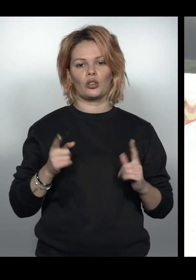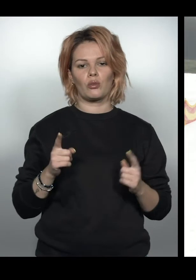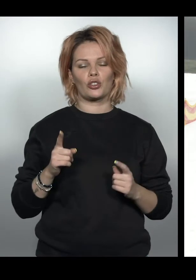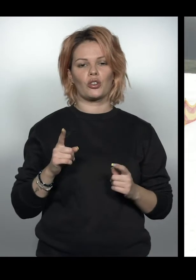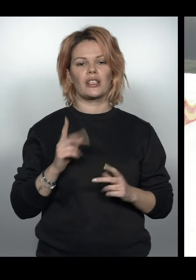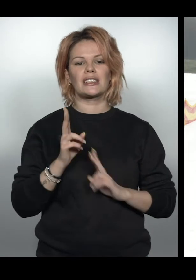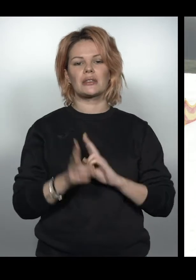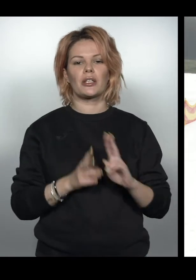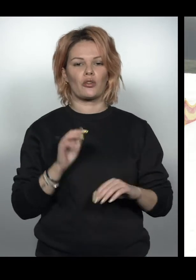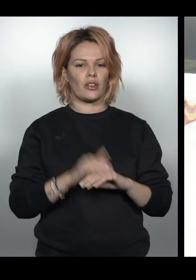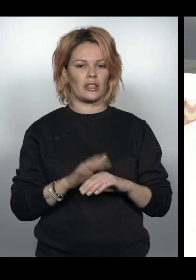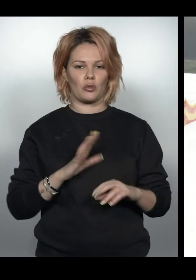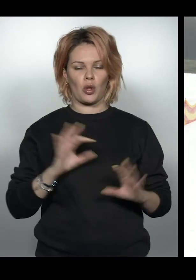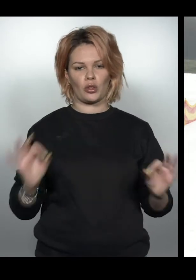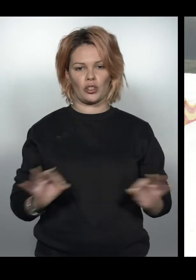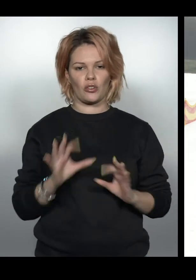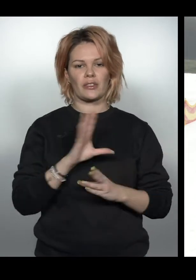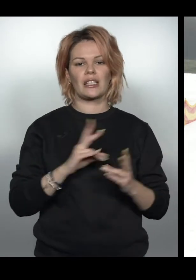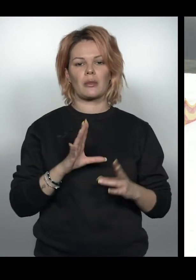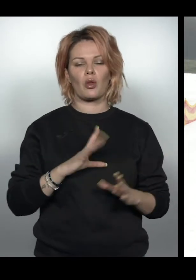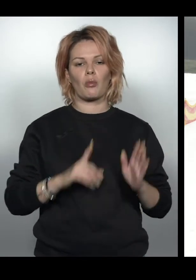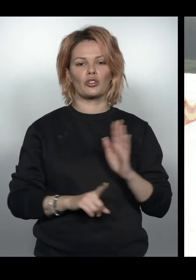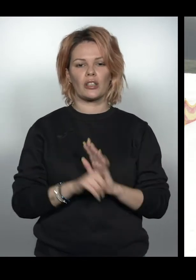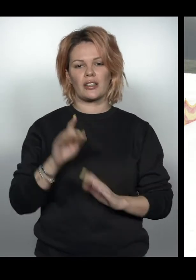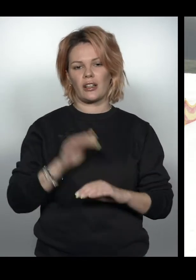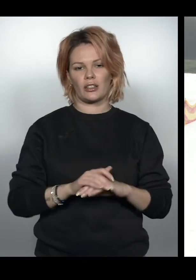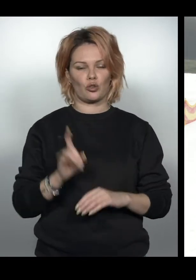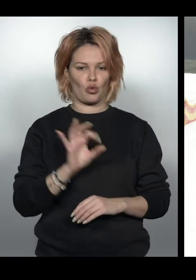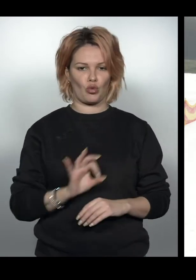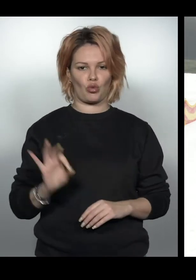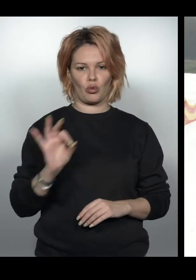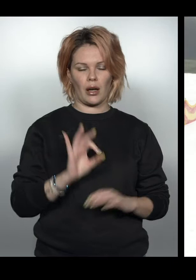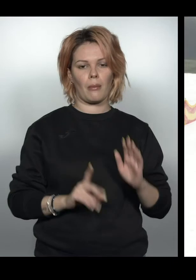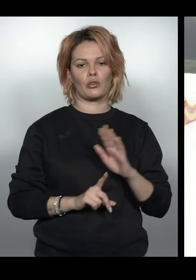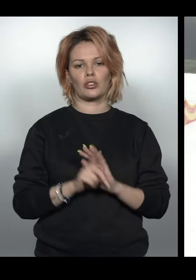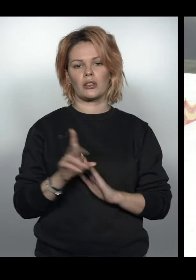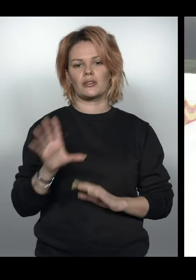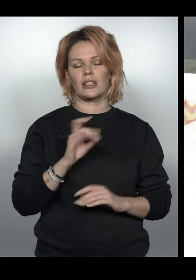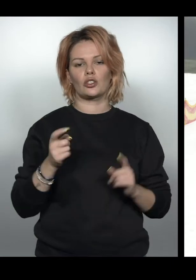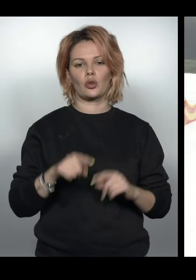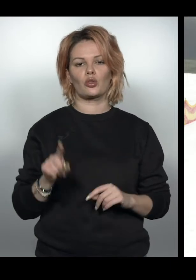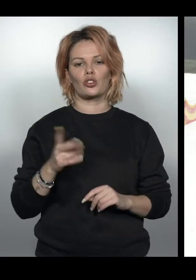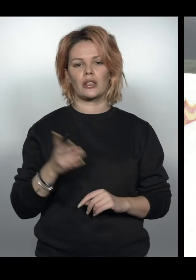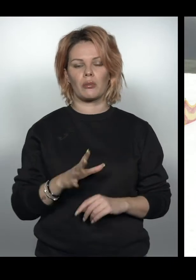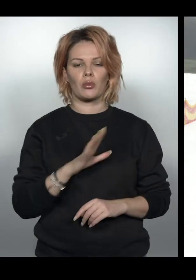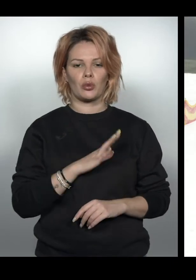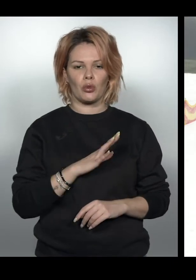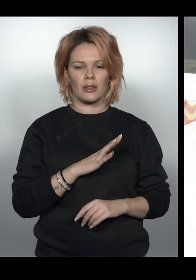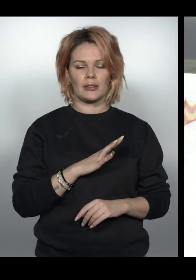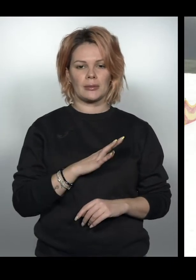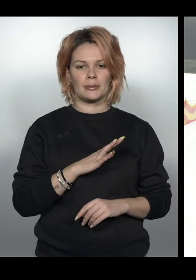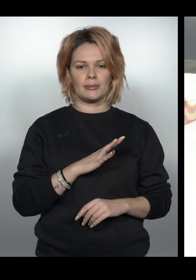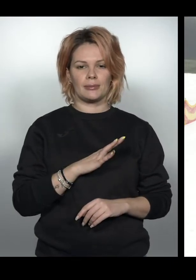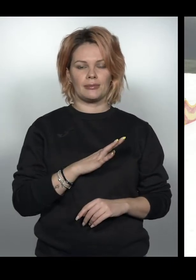Тому що змінювати фактично було нічого. Все треба було починати фактично з нуля. Почалося все з того, що треба було